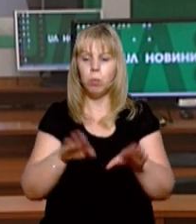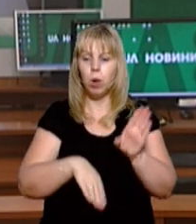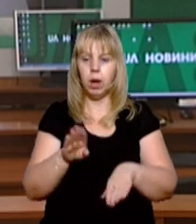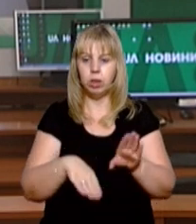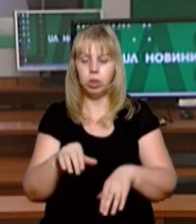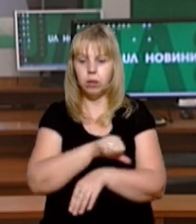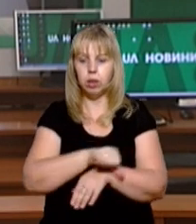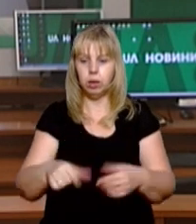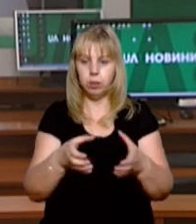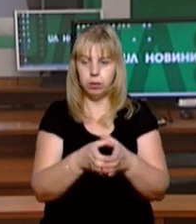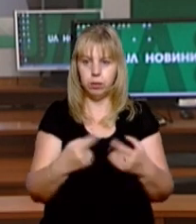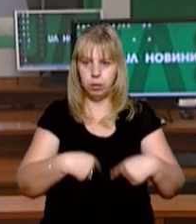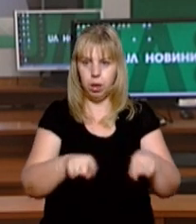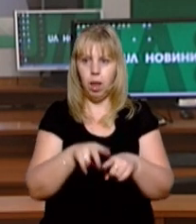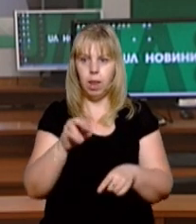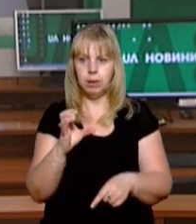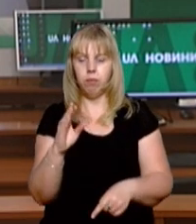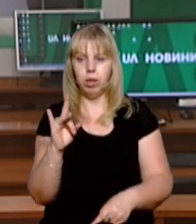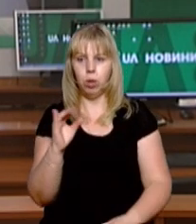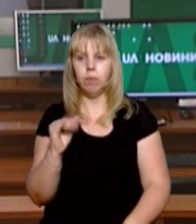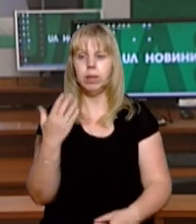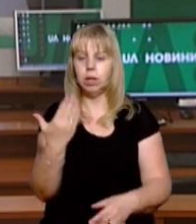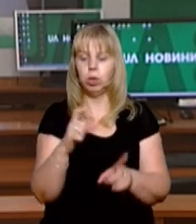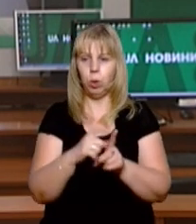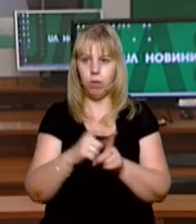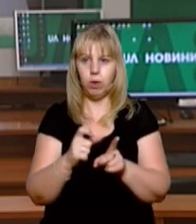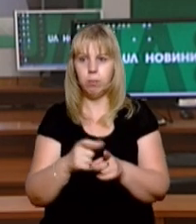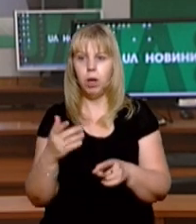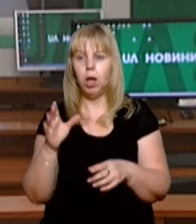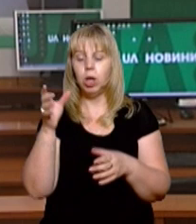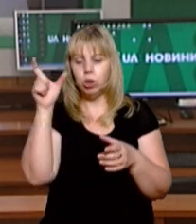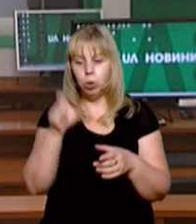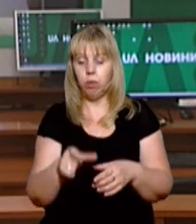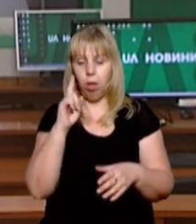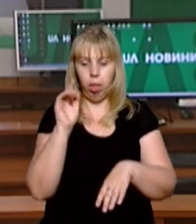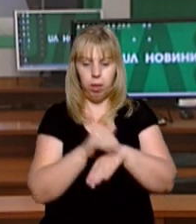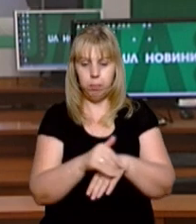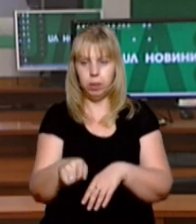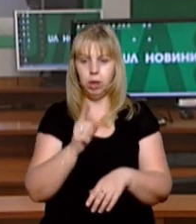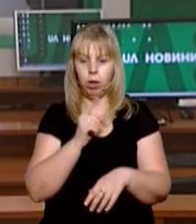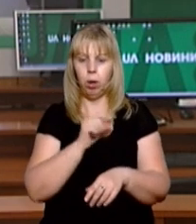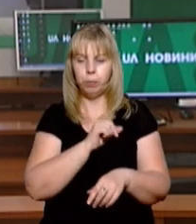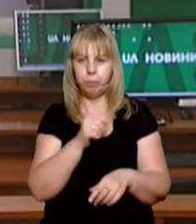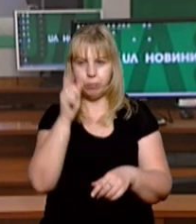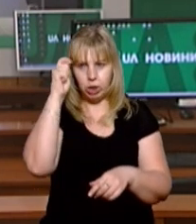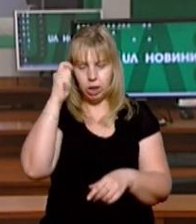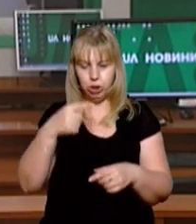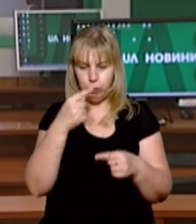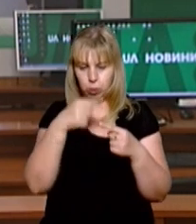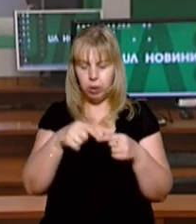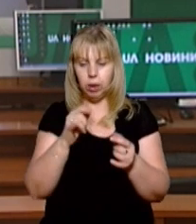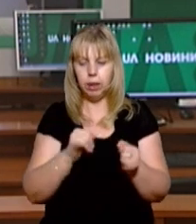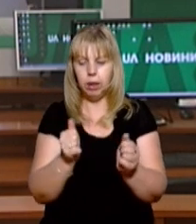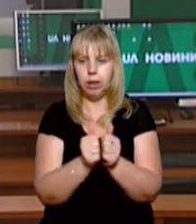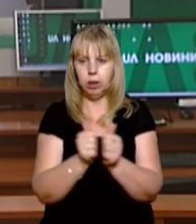Мукачевського прикордонного загону Леся Федорова. За її словами, групу чоловіків помітили правоохоронці відділу Тячів неподалік